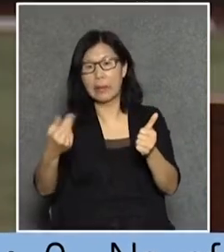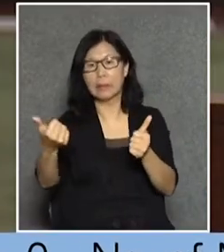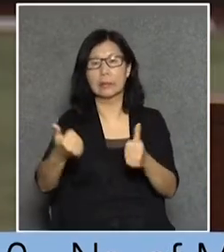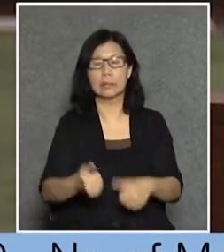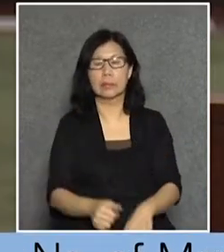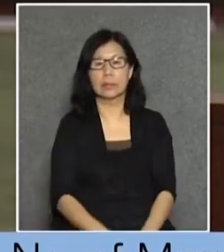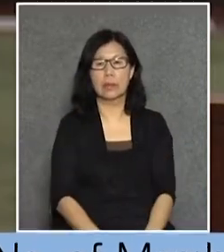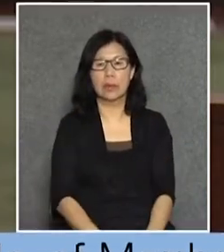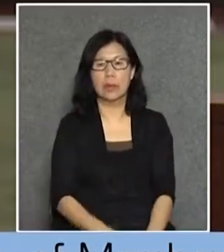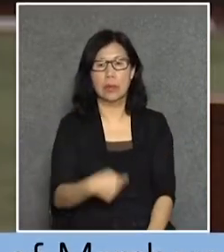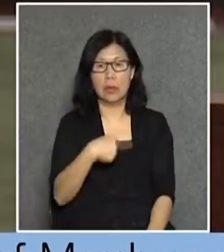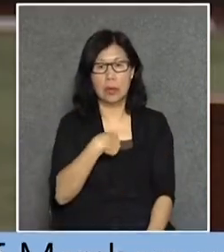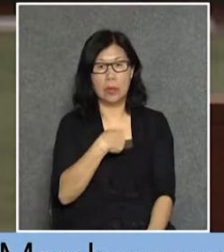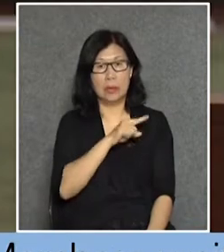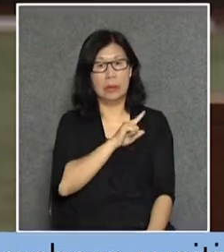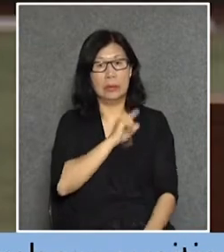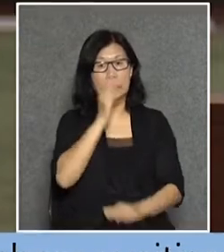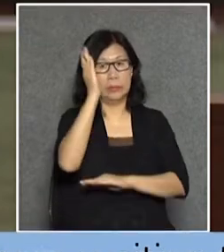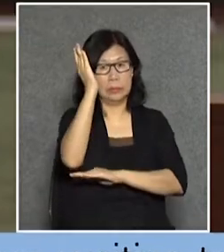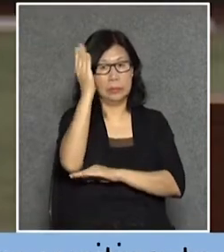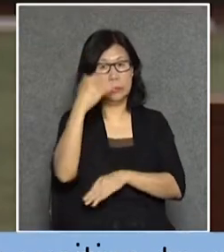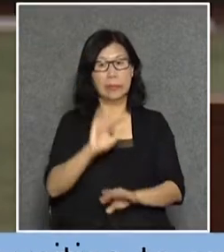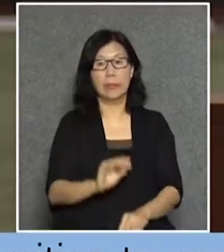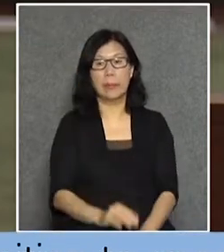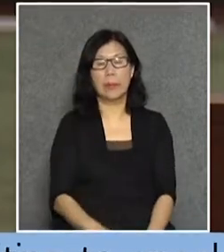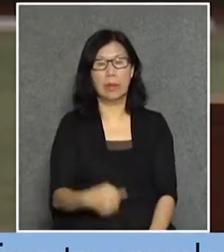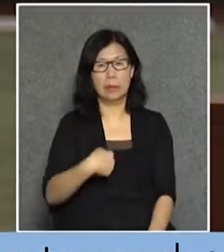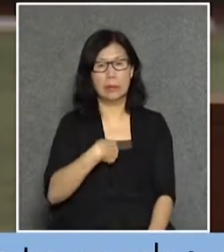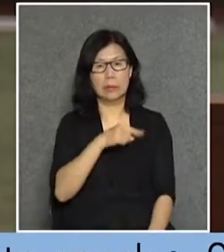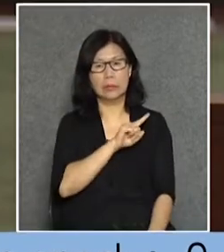但是我今天所說的是其實我覺得